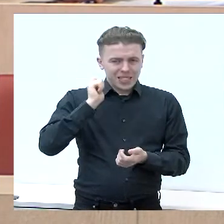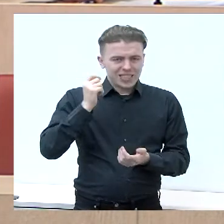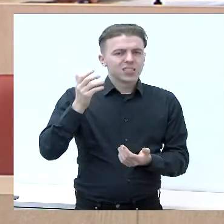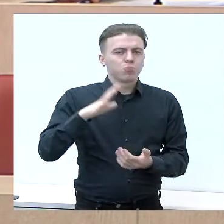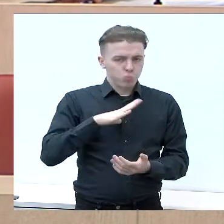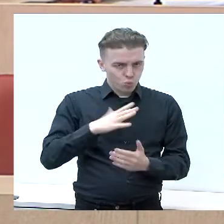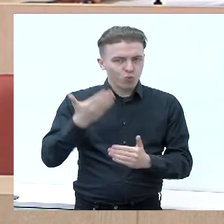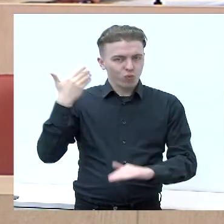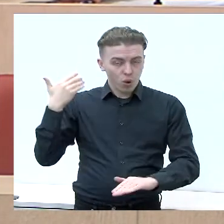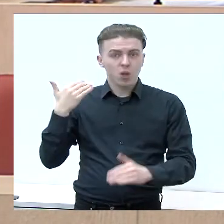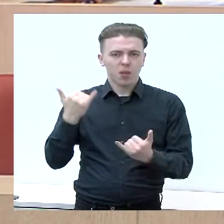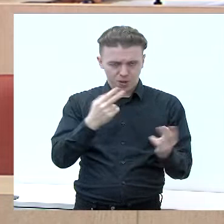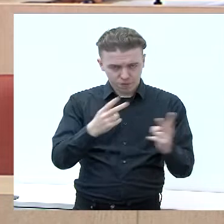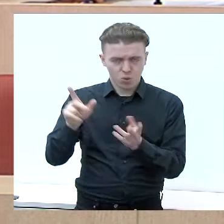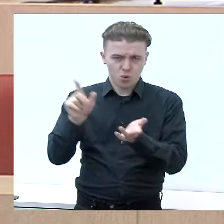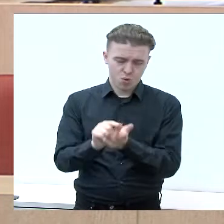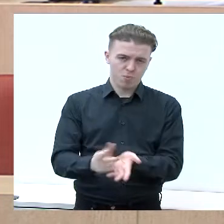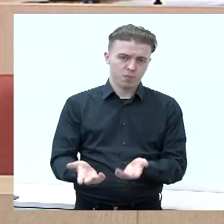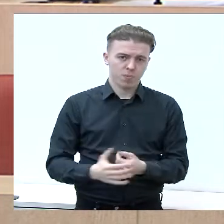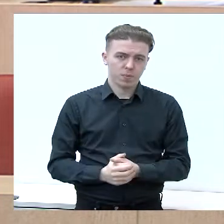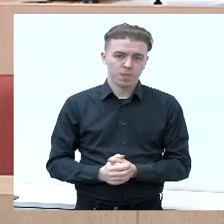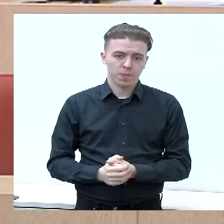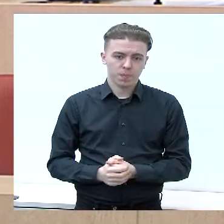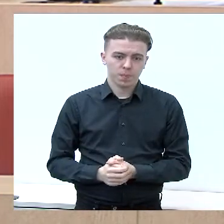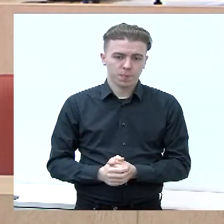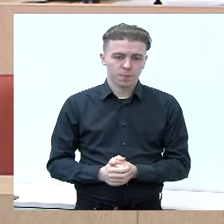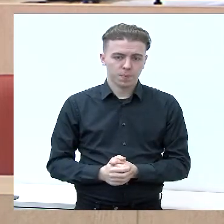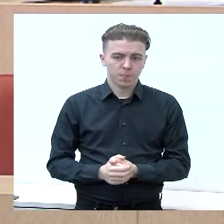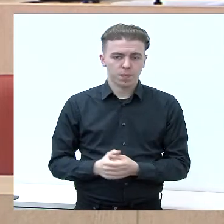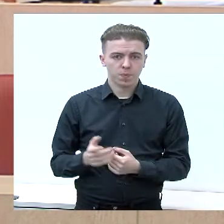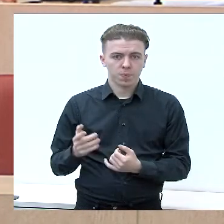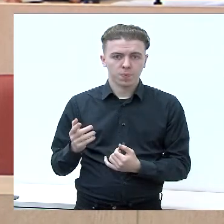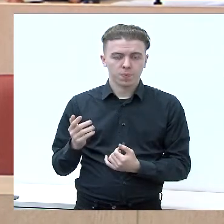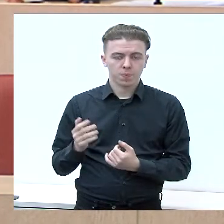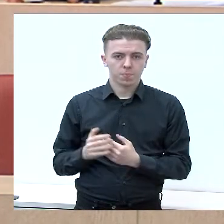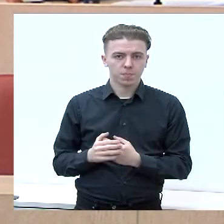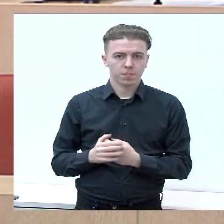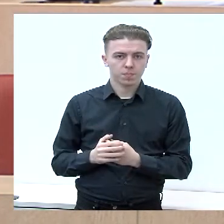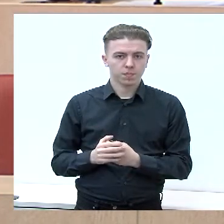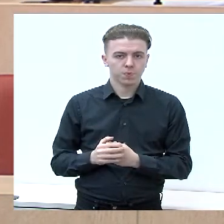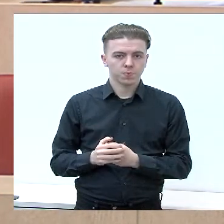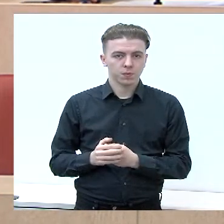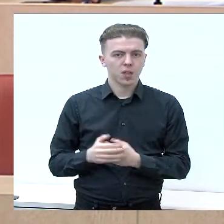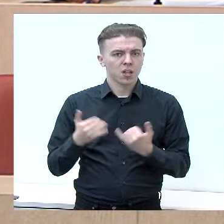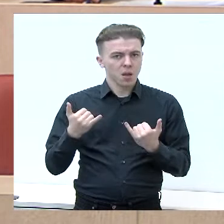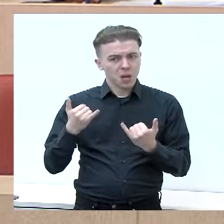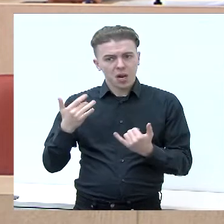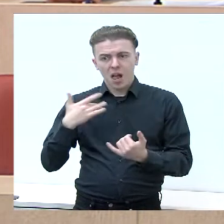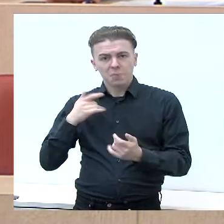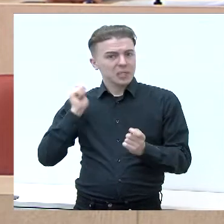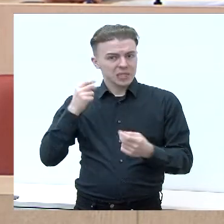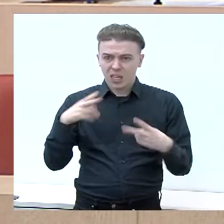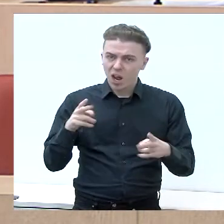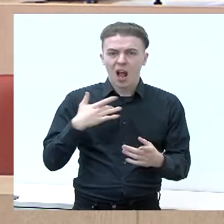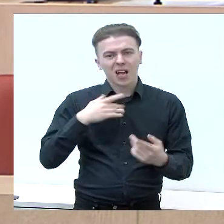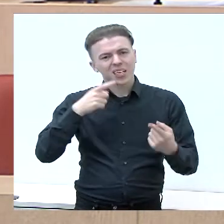ir aš tikiu, kad jinai turi būti. Niekas nenorite replikuoti, gal nareikia pirties? Ar kitokia turi būti? Pirtis gal netokia turi